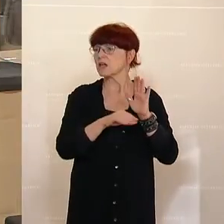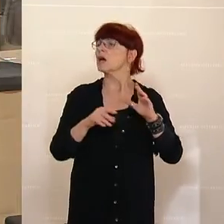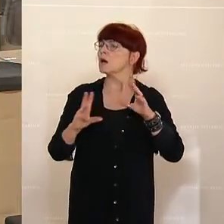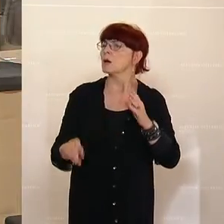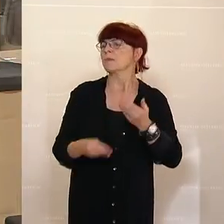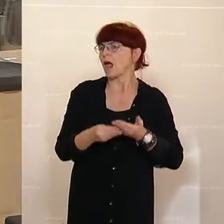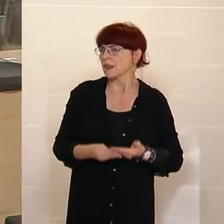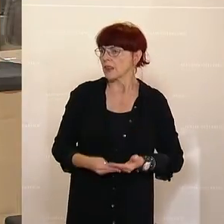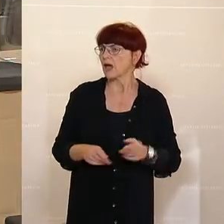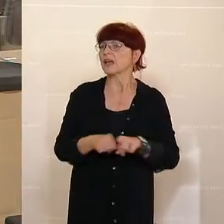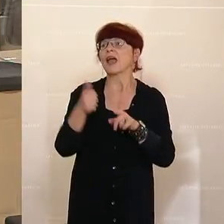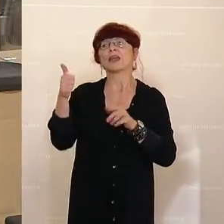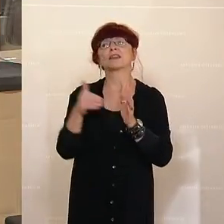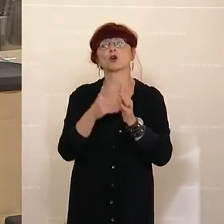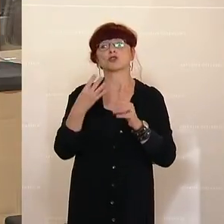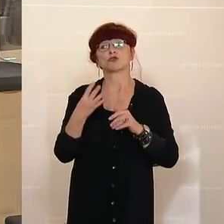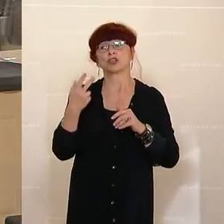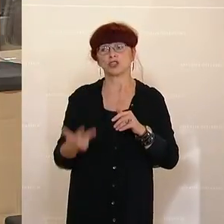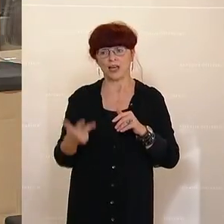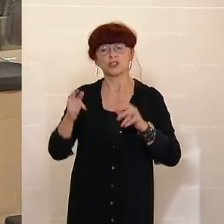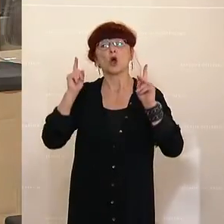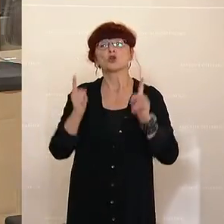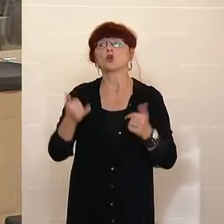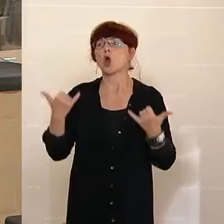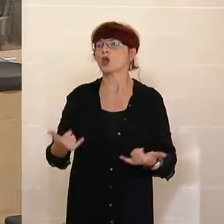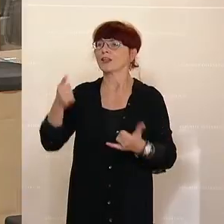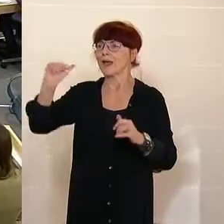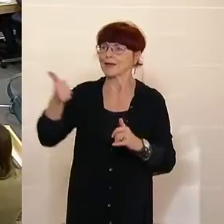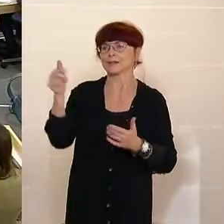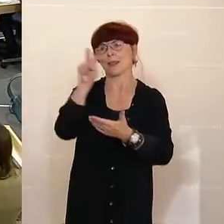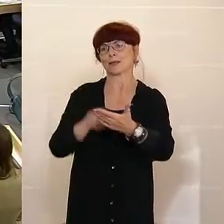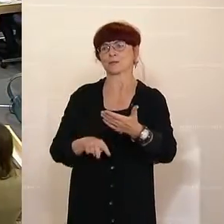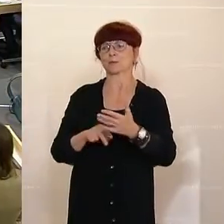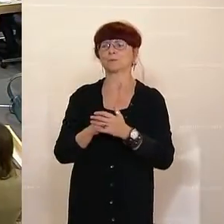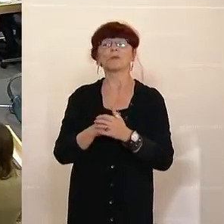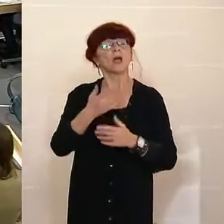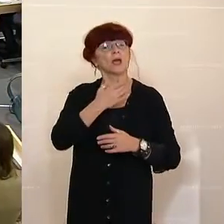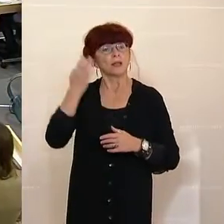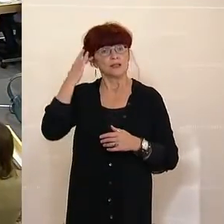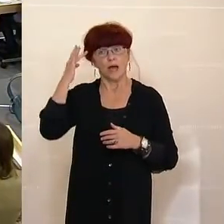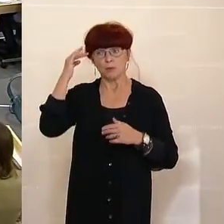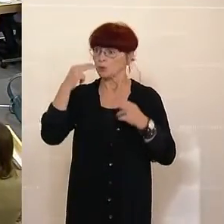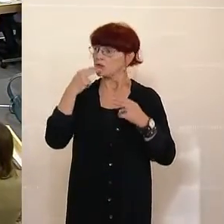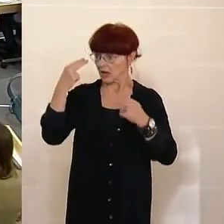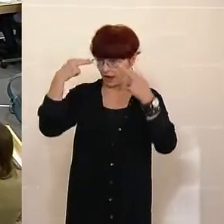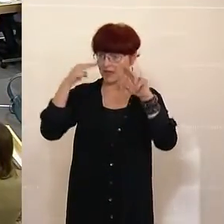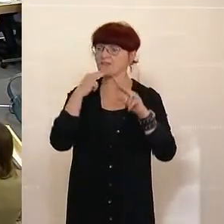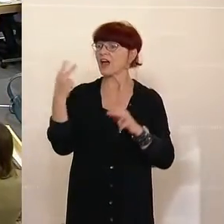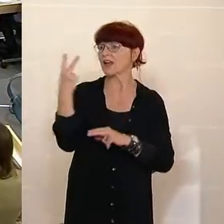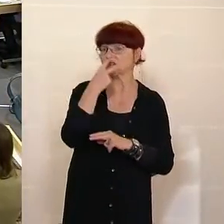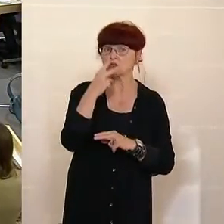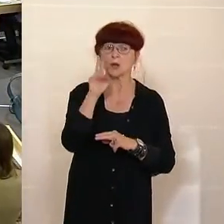Klima ähnlich verlaufen dürfte wie der gestrige Tag. Ich darf die Damen und Herren, die diesem Antrag zustimmen, um ein